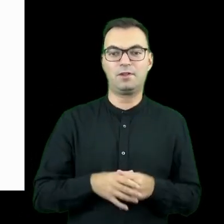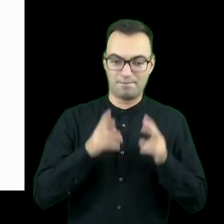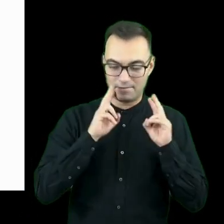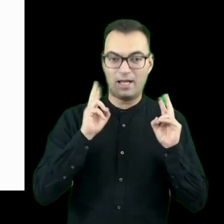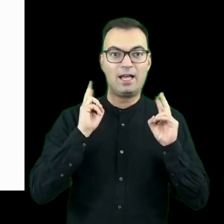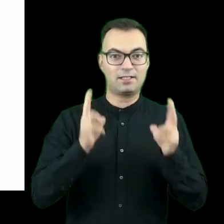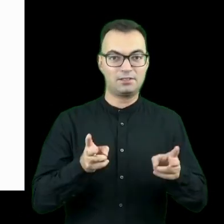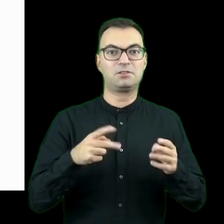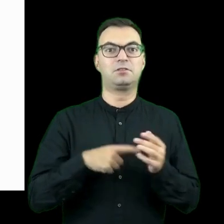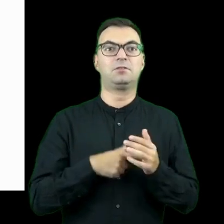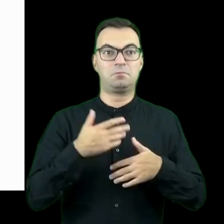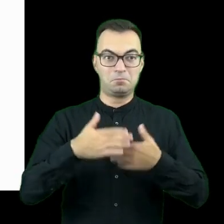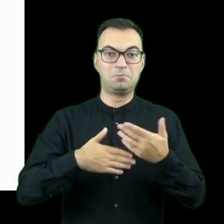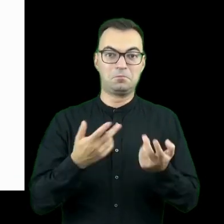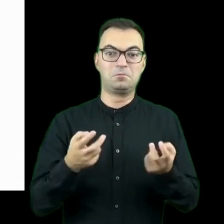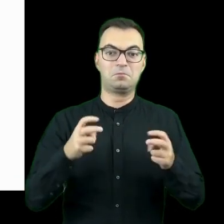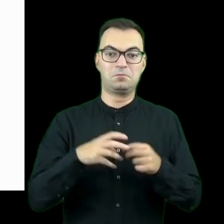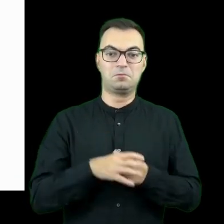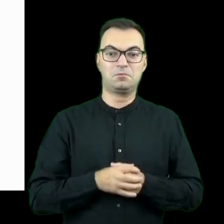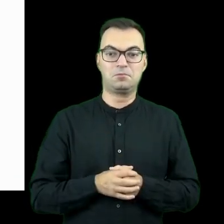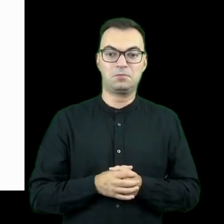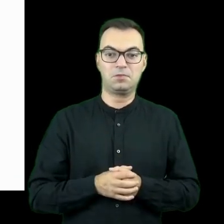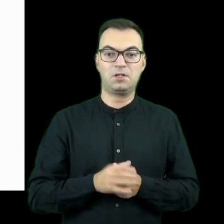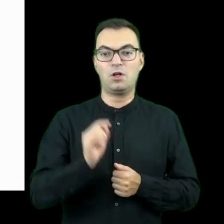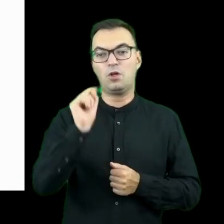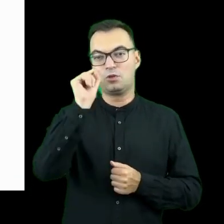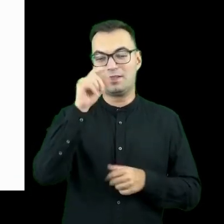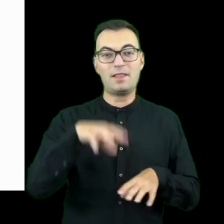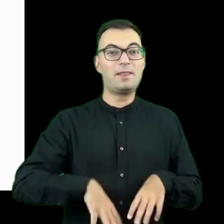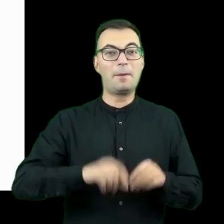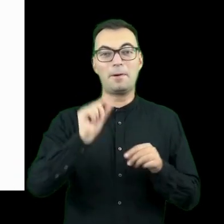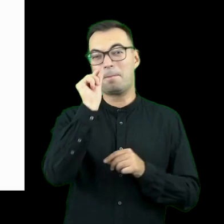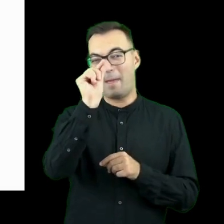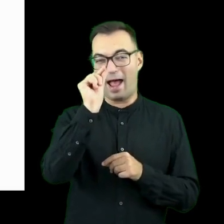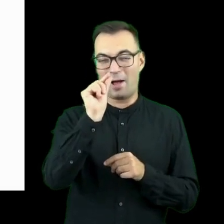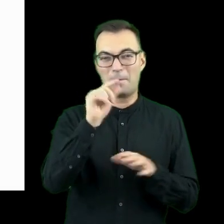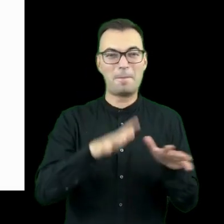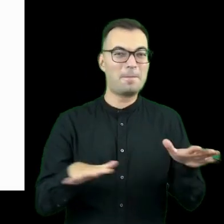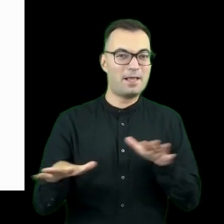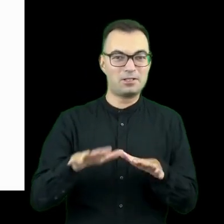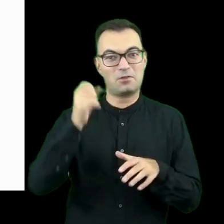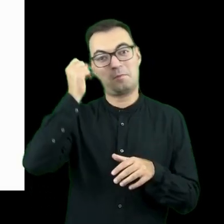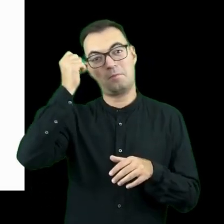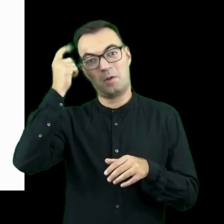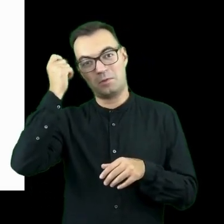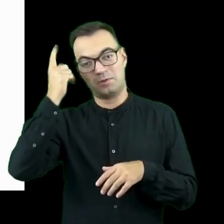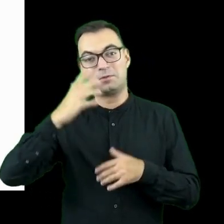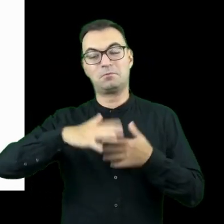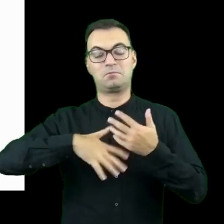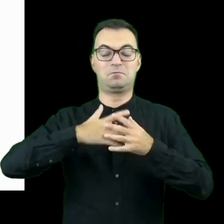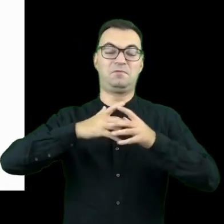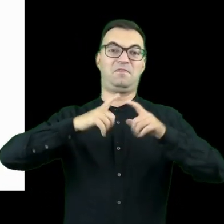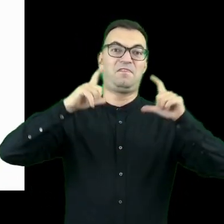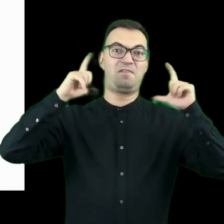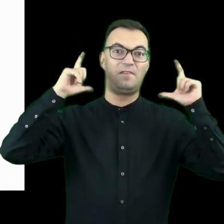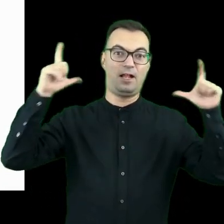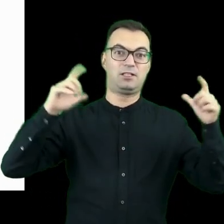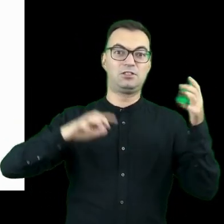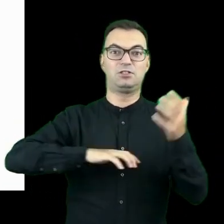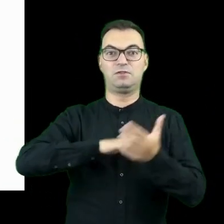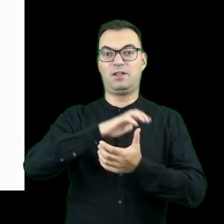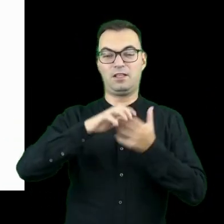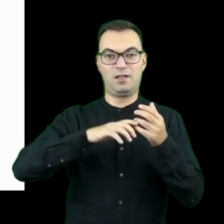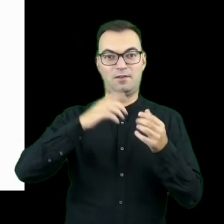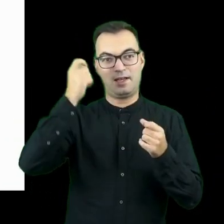w ten sposób stworzyli od drobnego, lokalnego pomysłu, ogromną światową